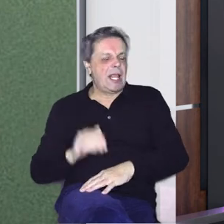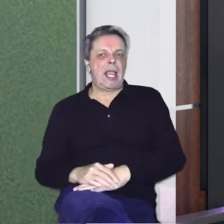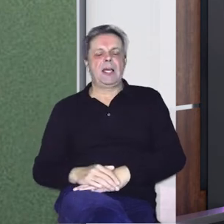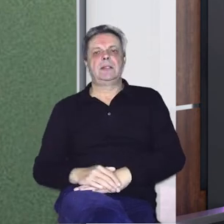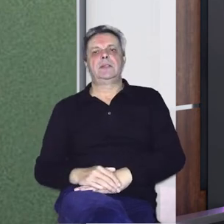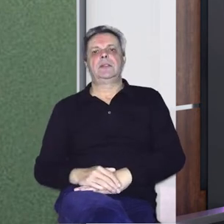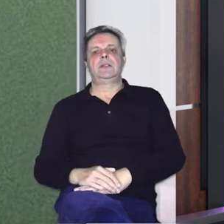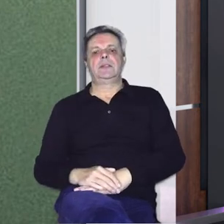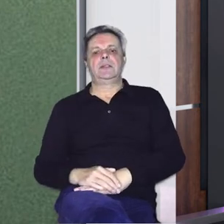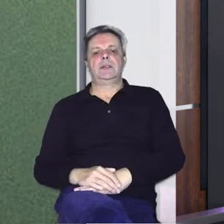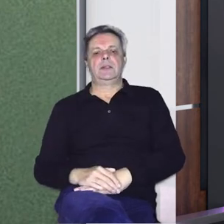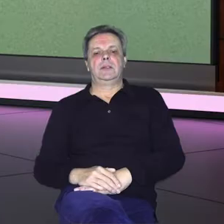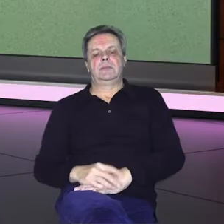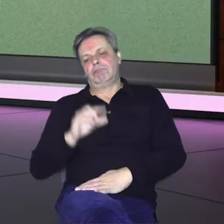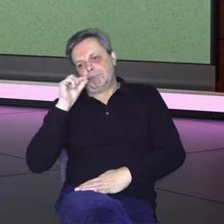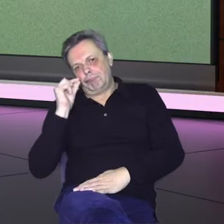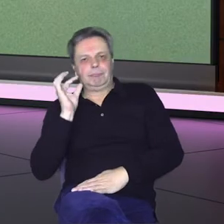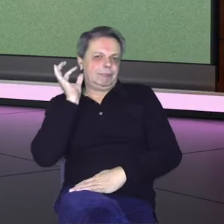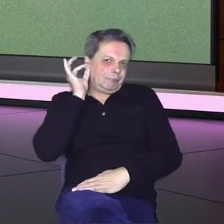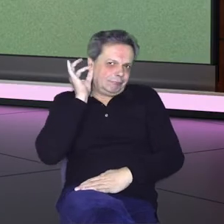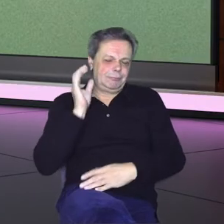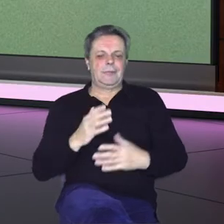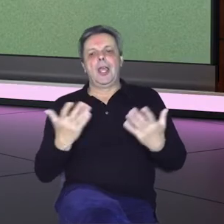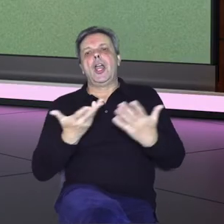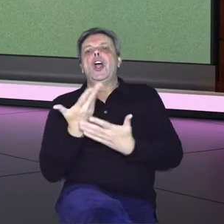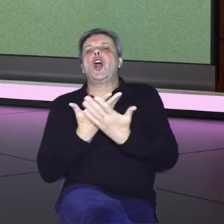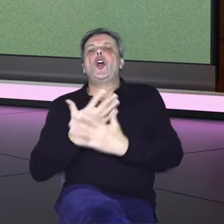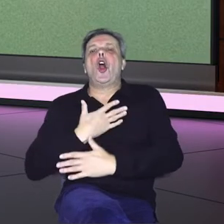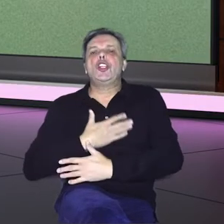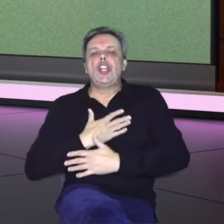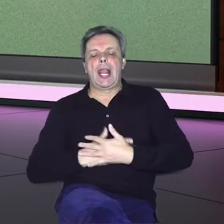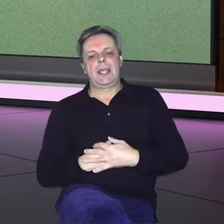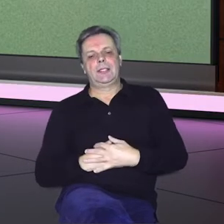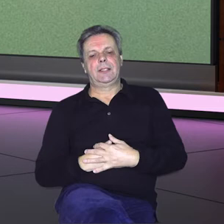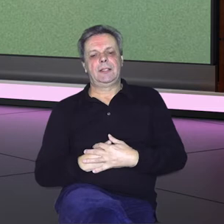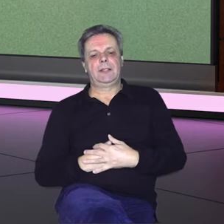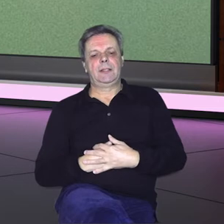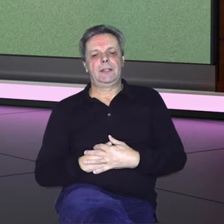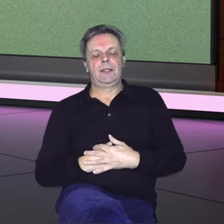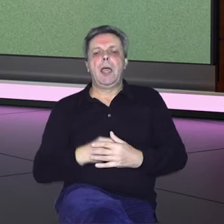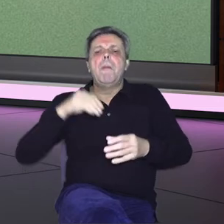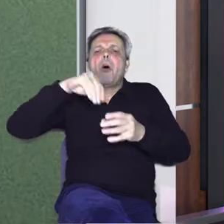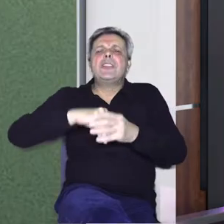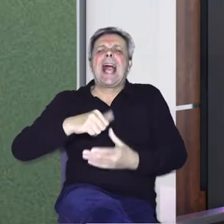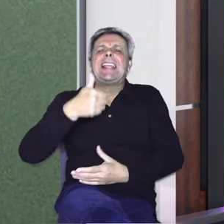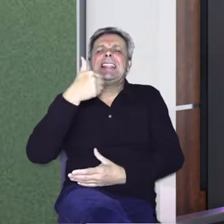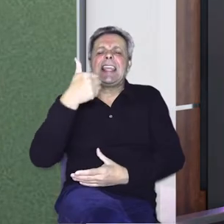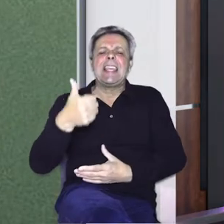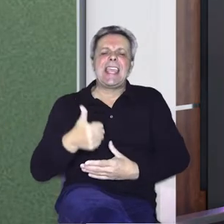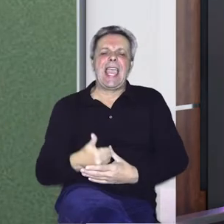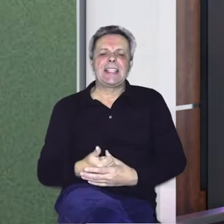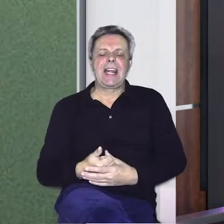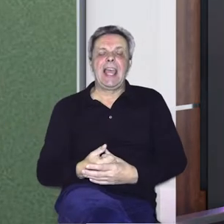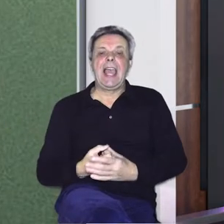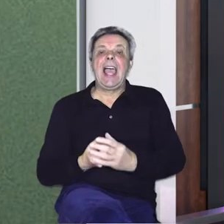slušateljku, koji želi posaditi jedan, tako